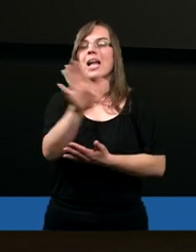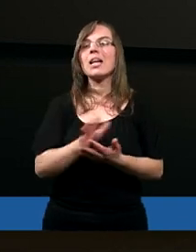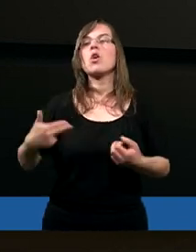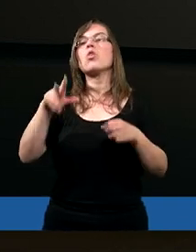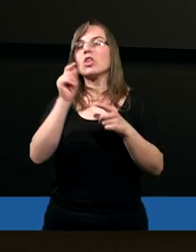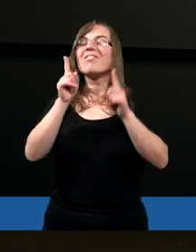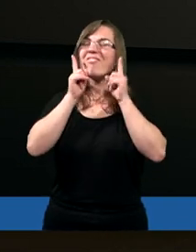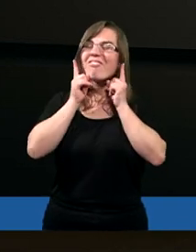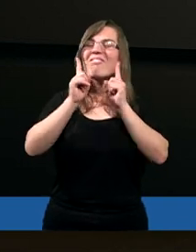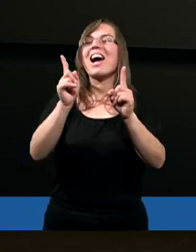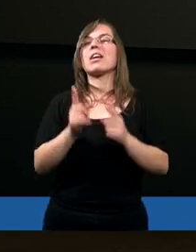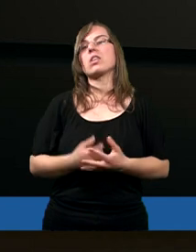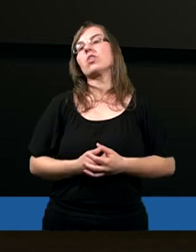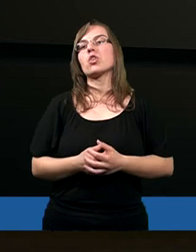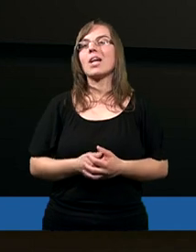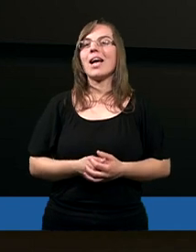tego tekstu, że rzeczywiście